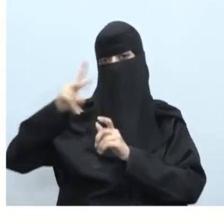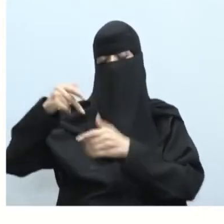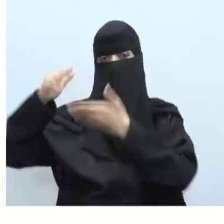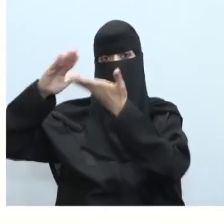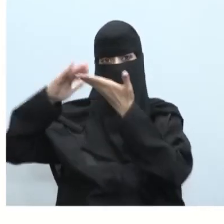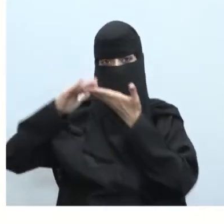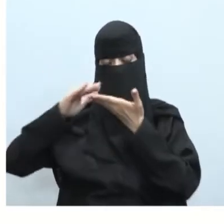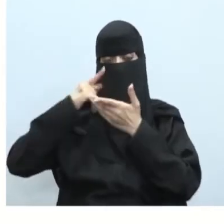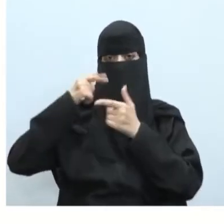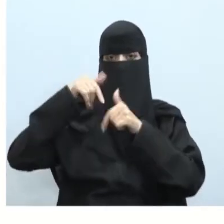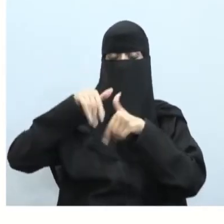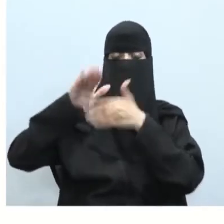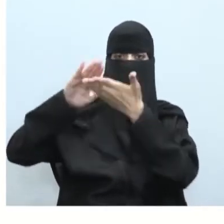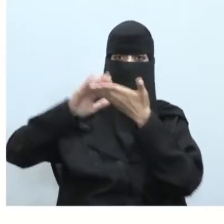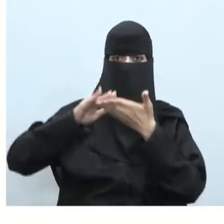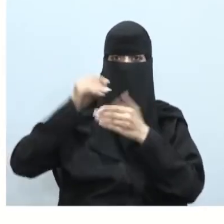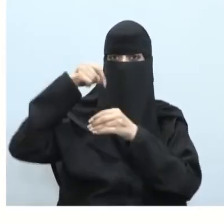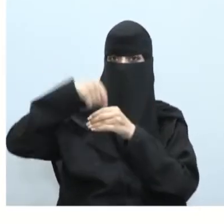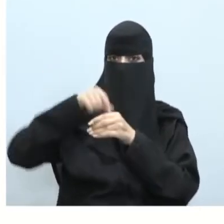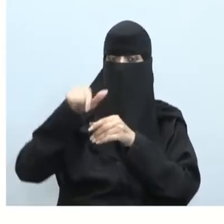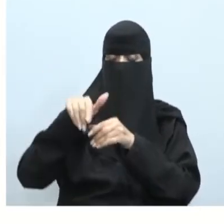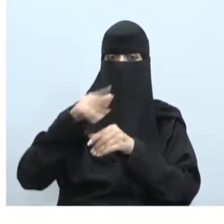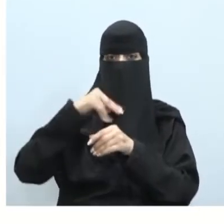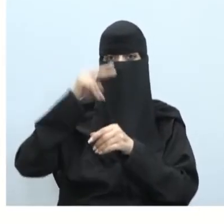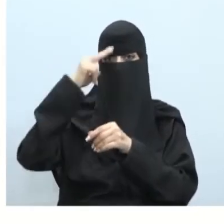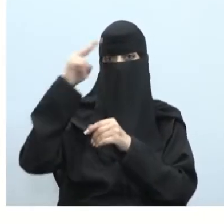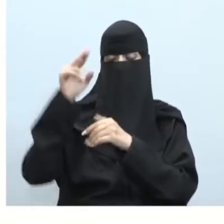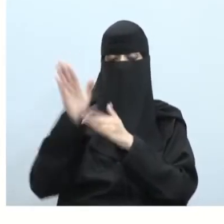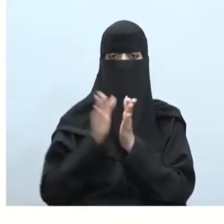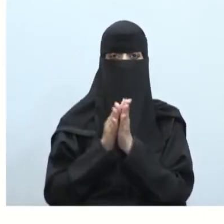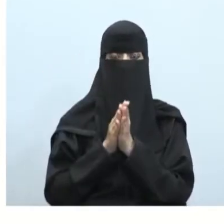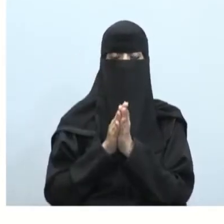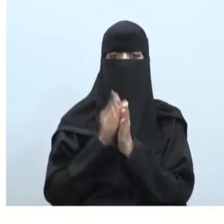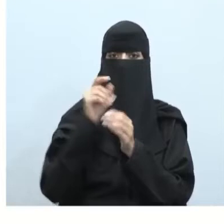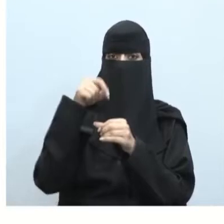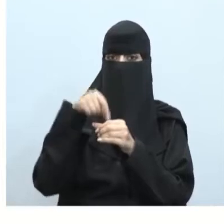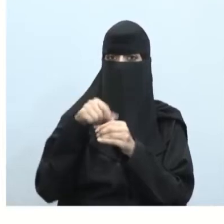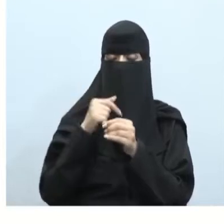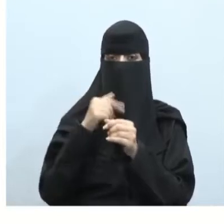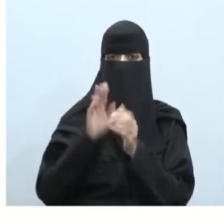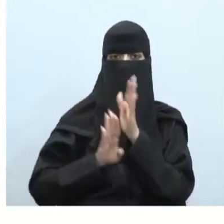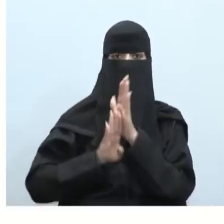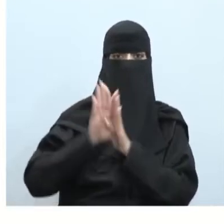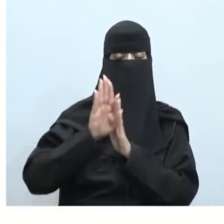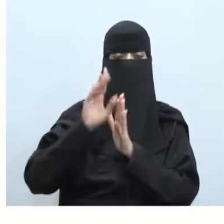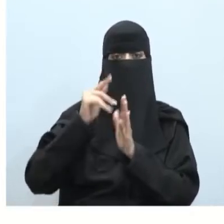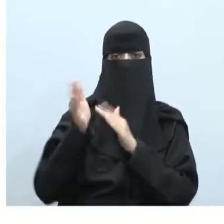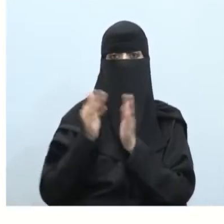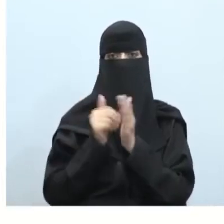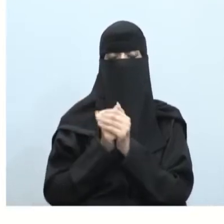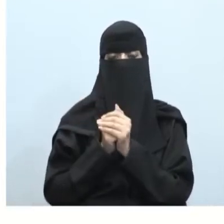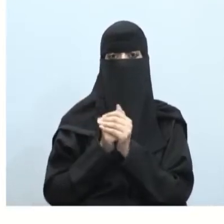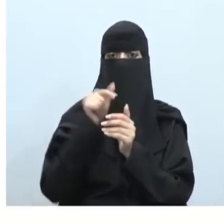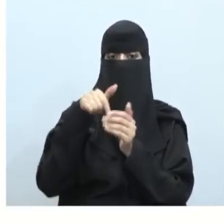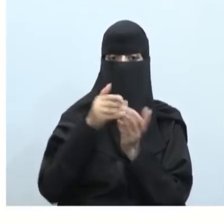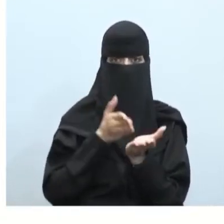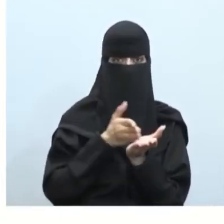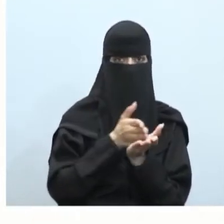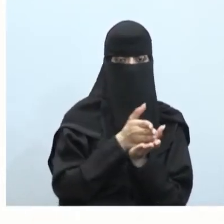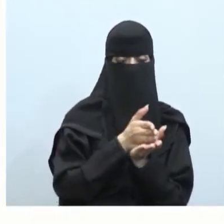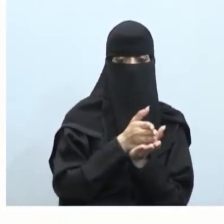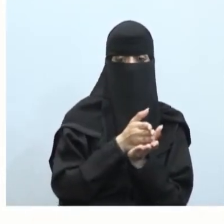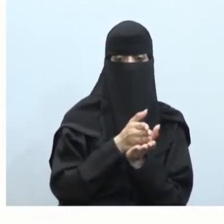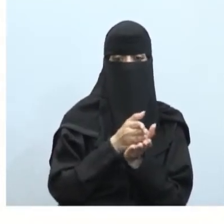المملكة العربية السعودية في التطور في مجال